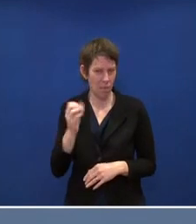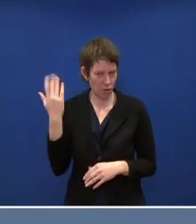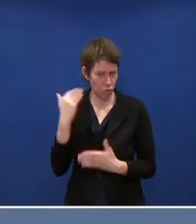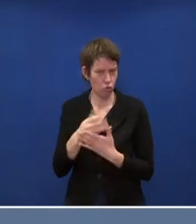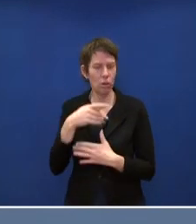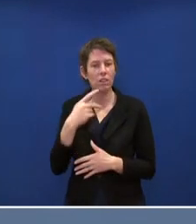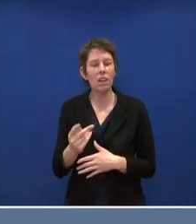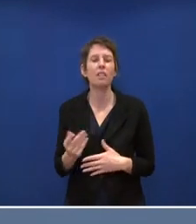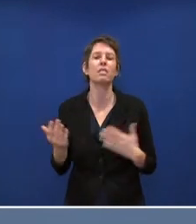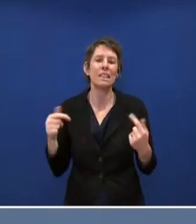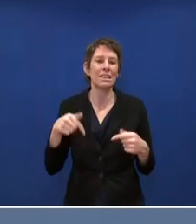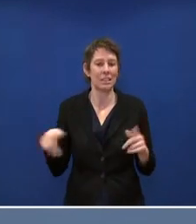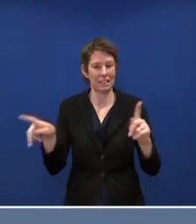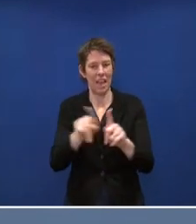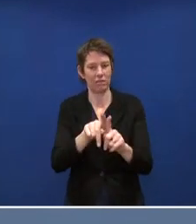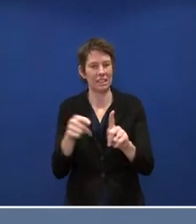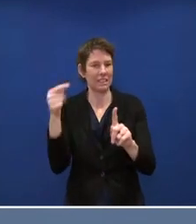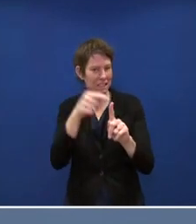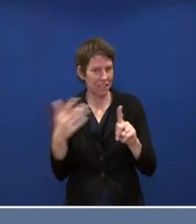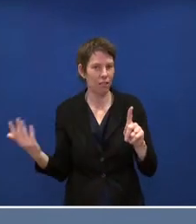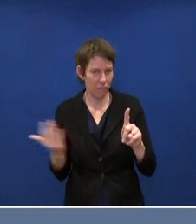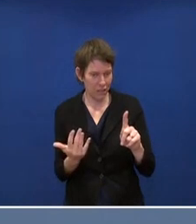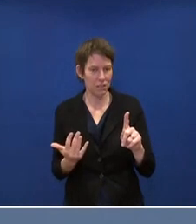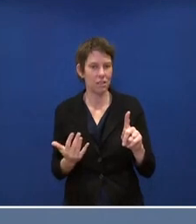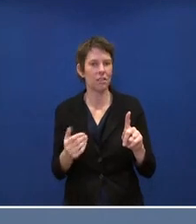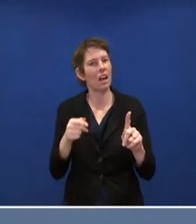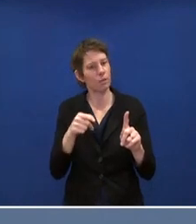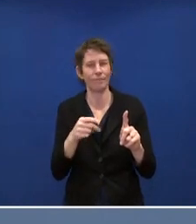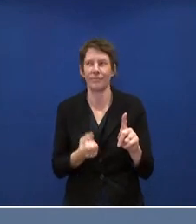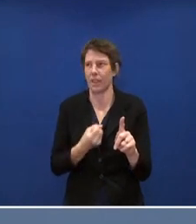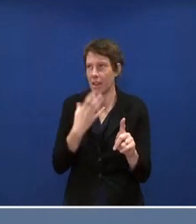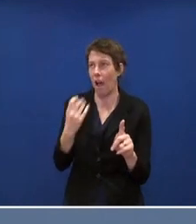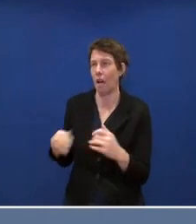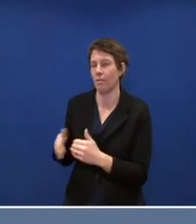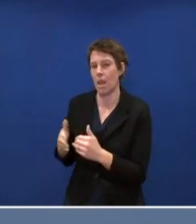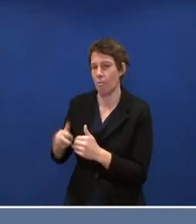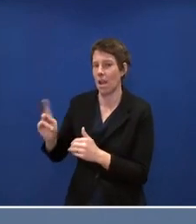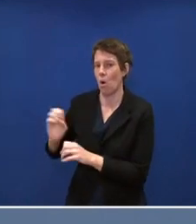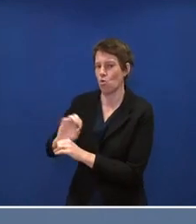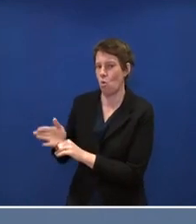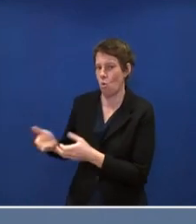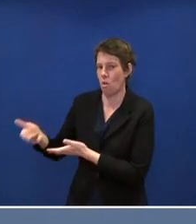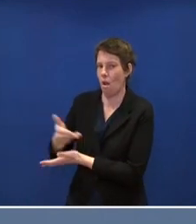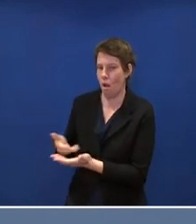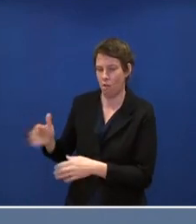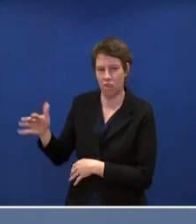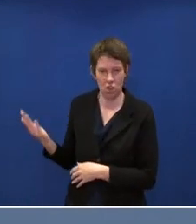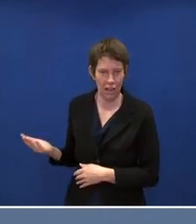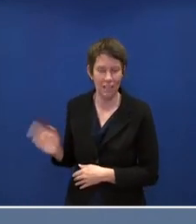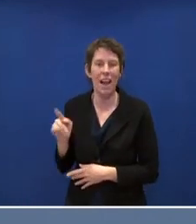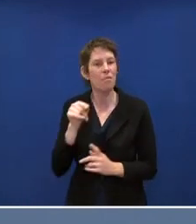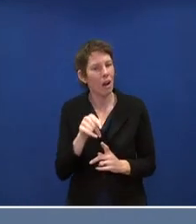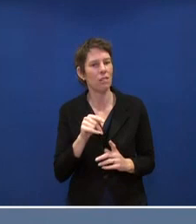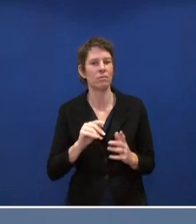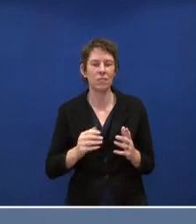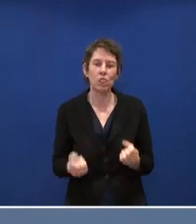hat. Es geht ja in diesem Treffen vorrangig eben, also es wird sicherlich auch am Rande Corona eine Rolle spielen